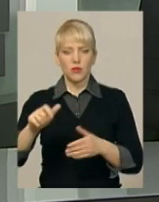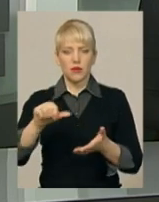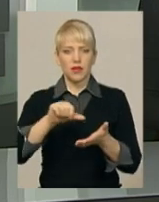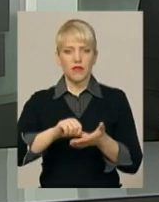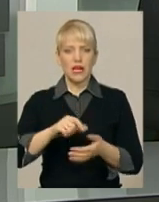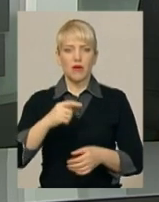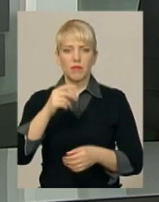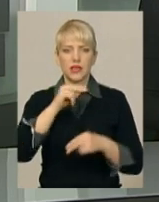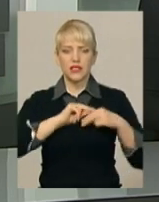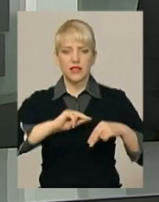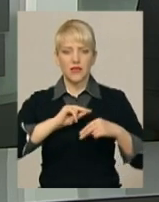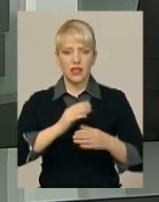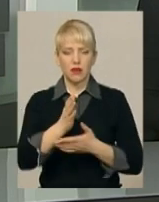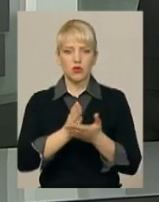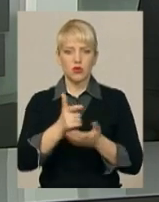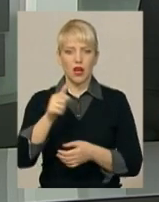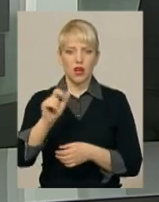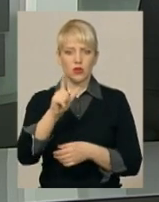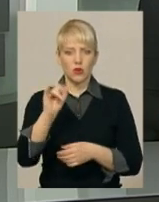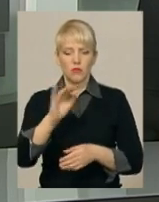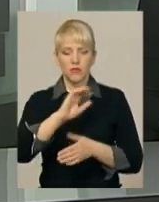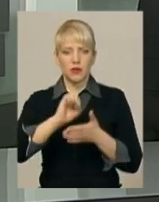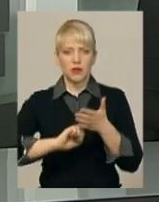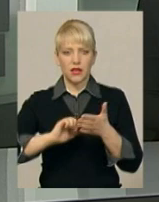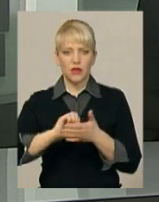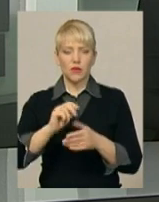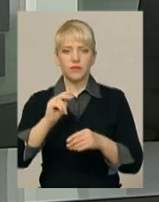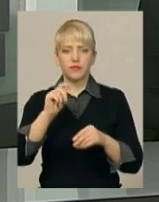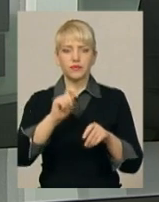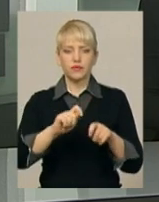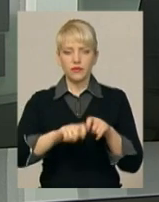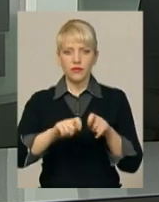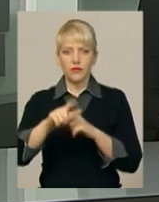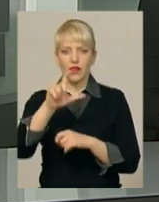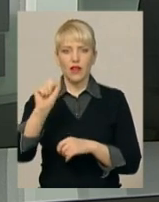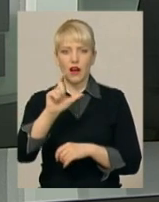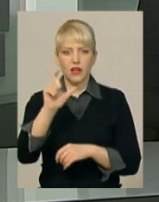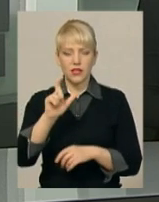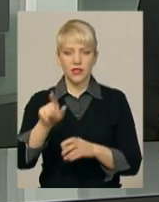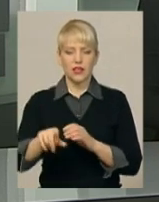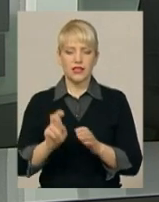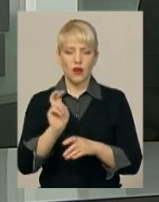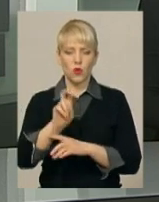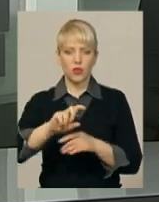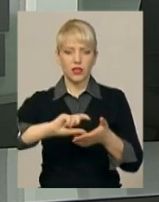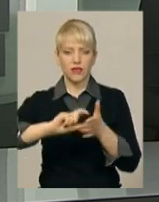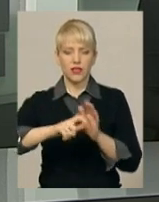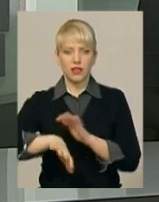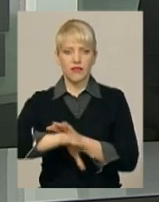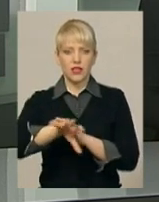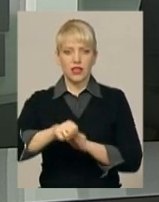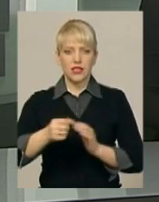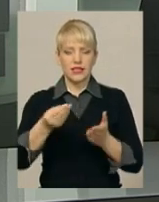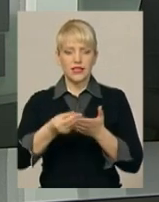працівниками служби газу. Під приводом перевірки газової системи заходили до квартир, викрадали там цінні речі та гроші.